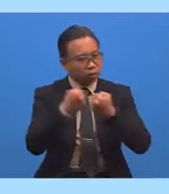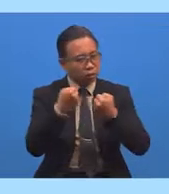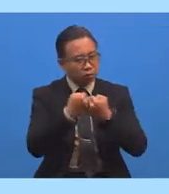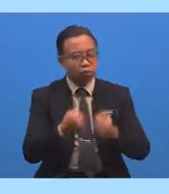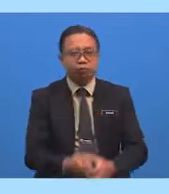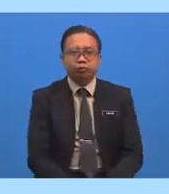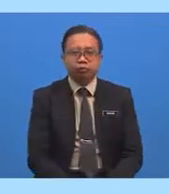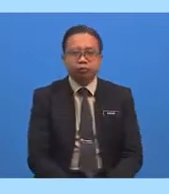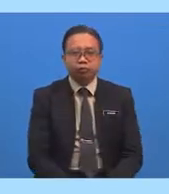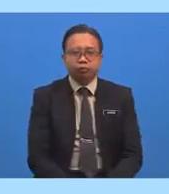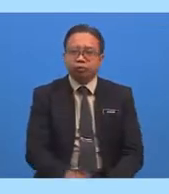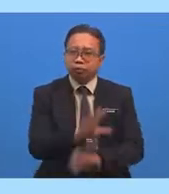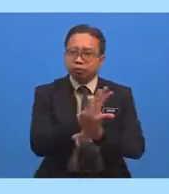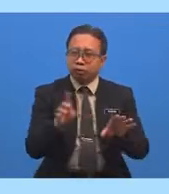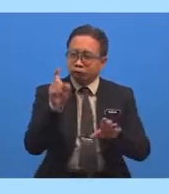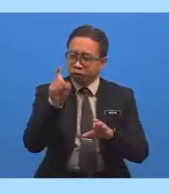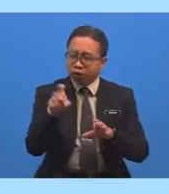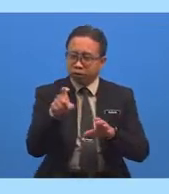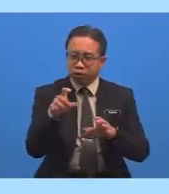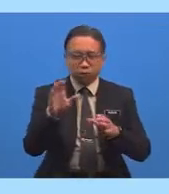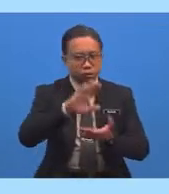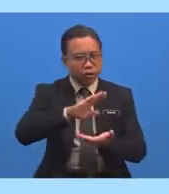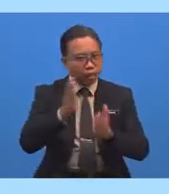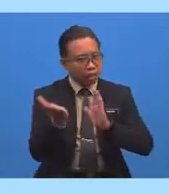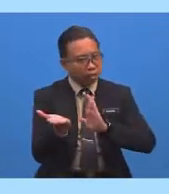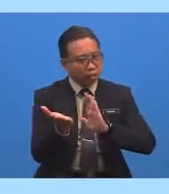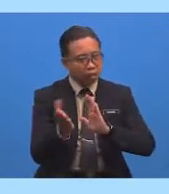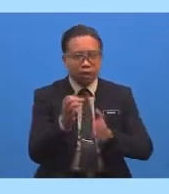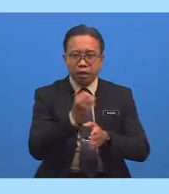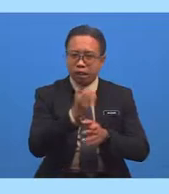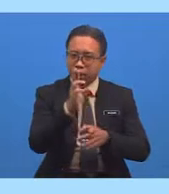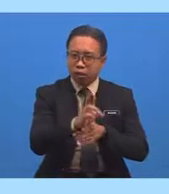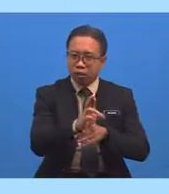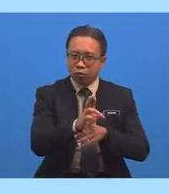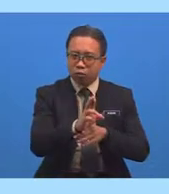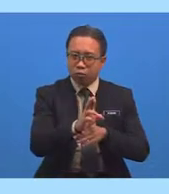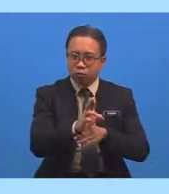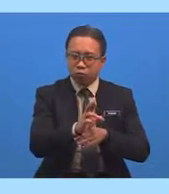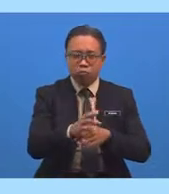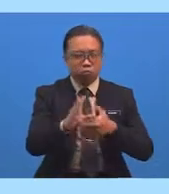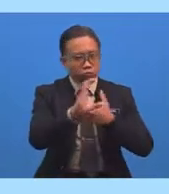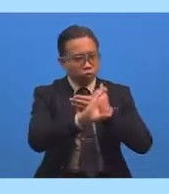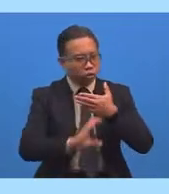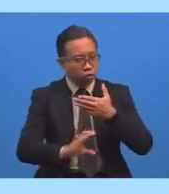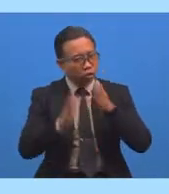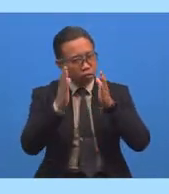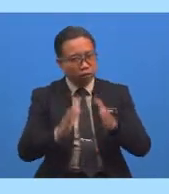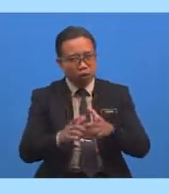Tidak Tidak Semestinya Perlu Bersilat Atau Perlu Mencederakan